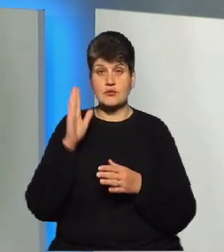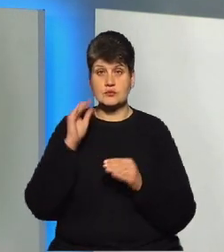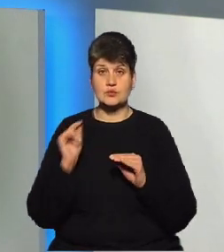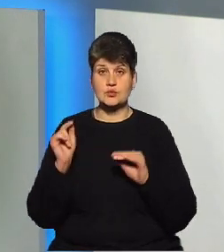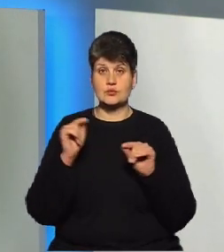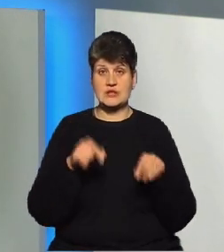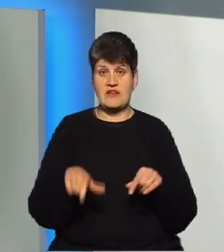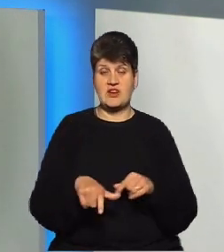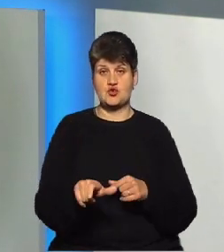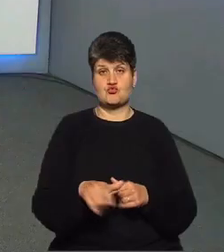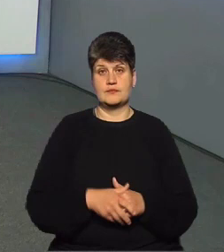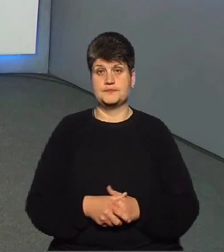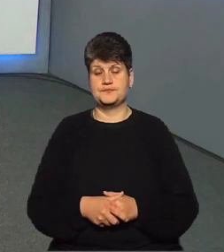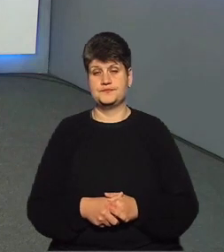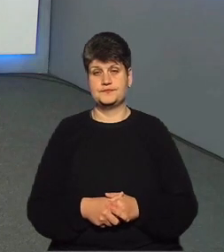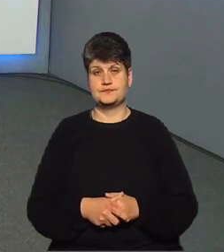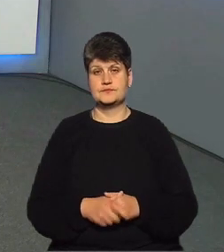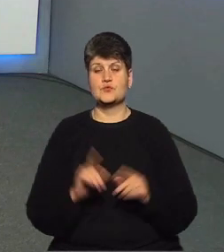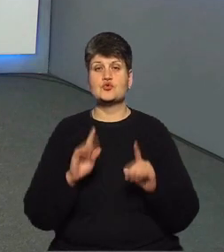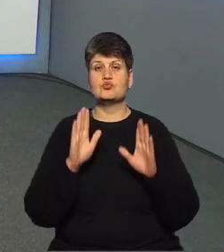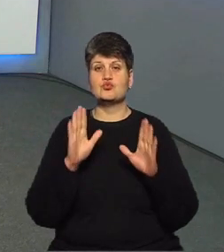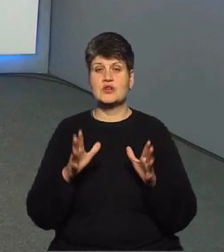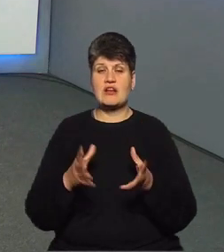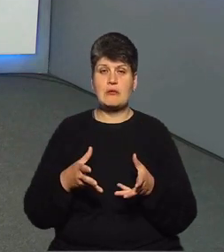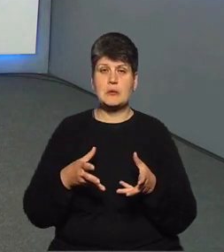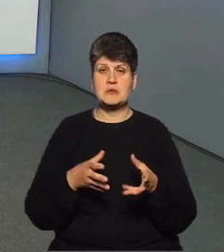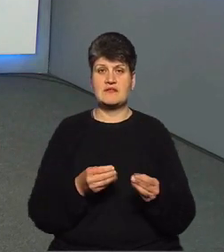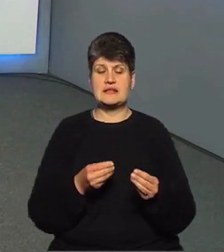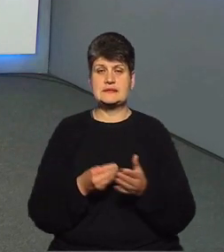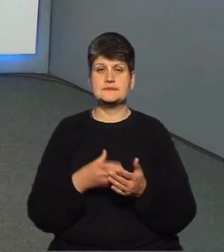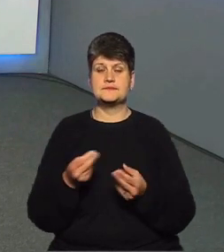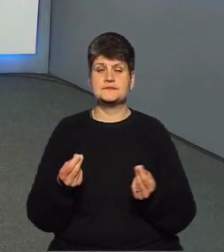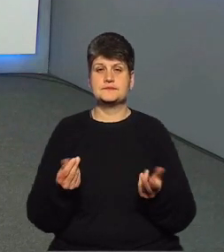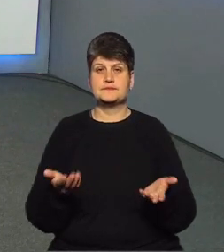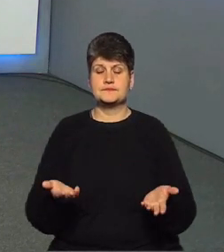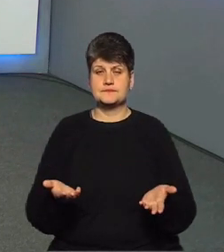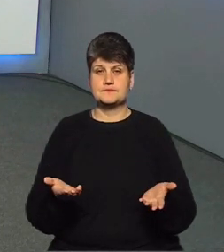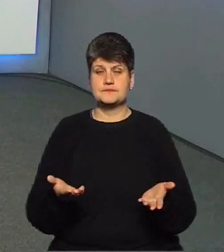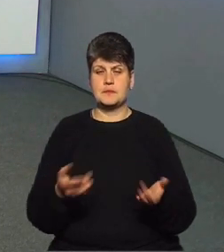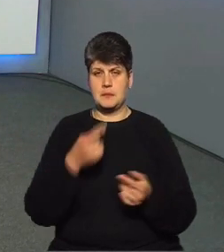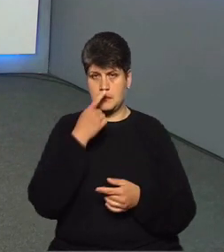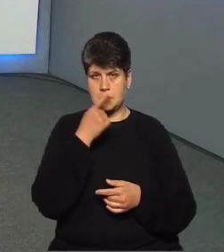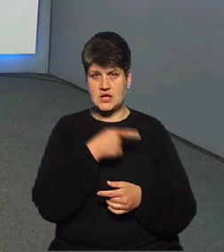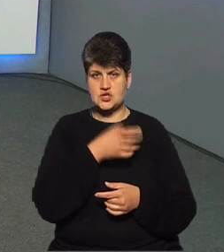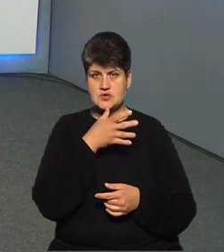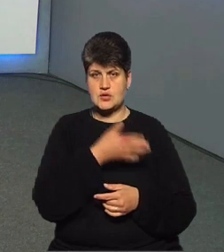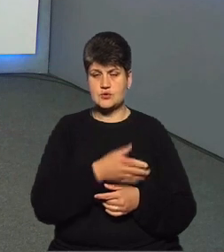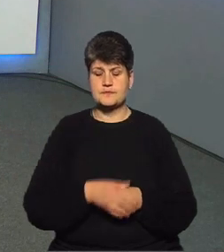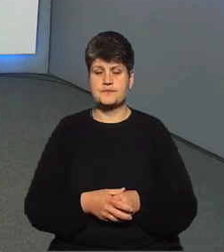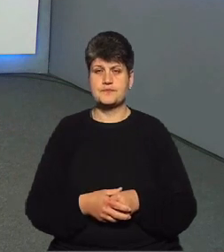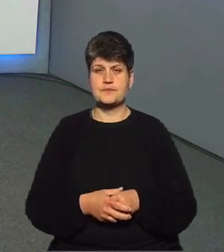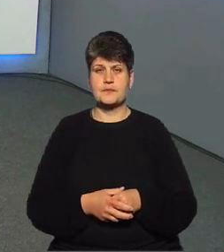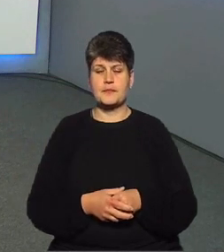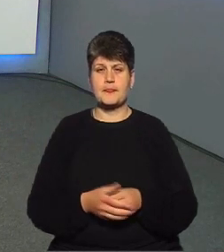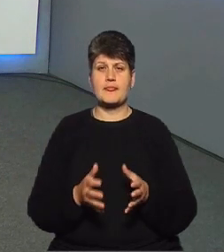Що буде впливати на тариф водопостачання, водовідведення найближчим часом? Найбільший